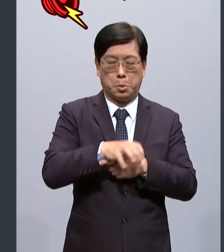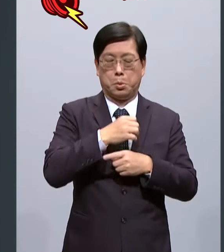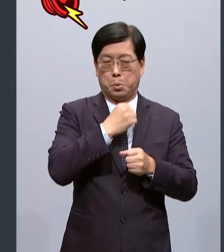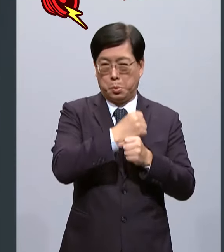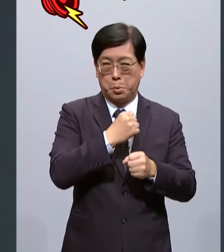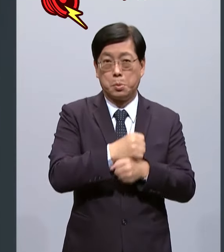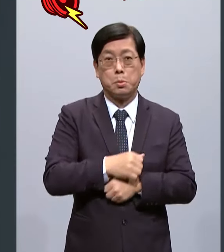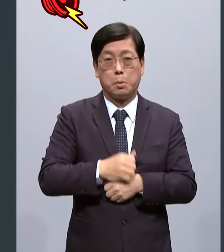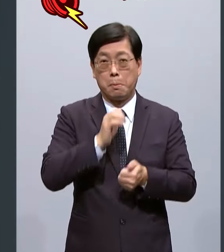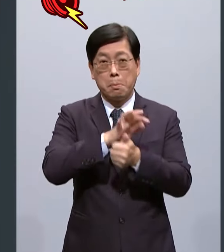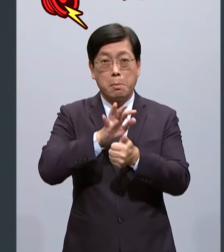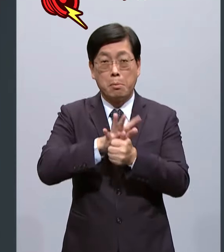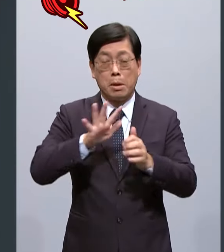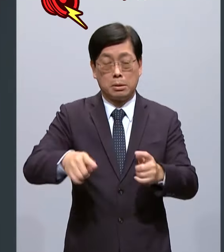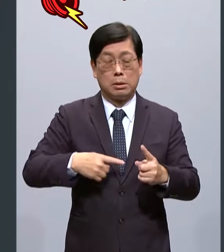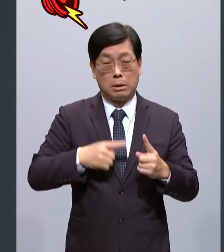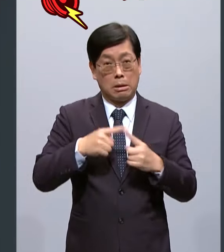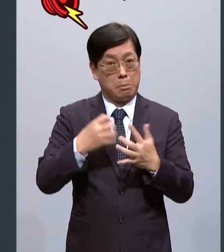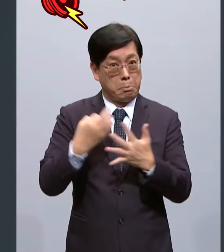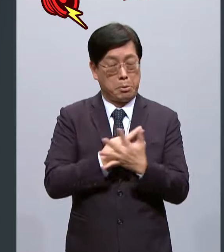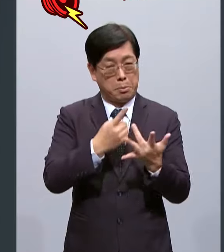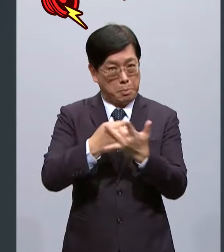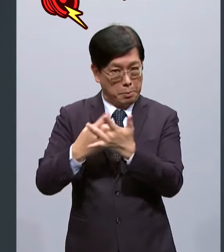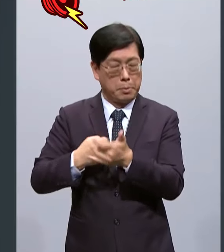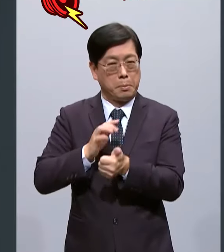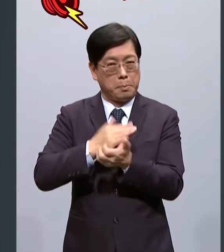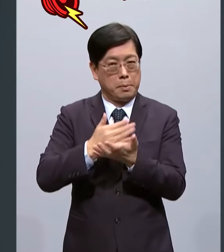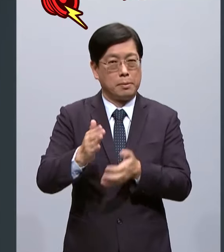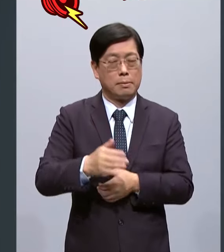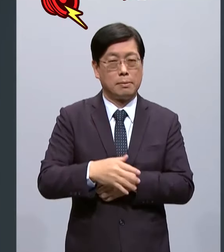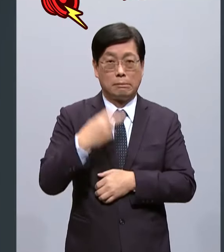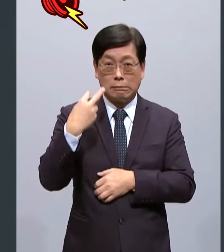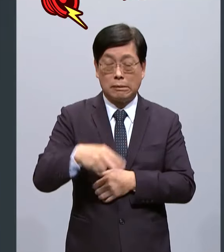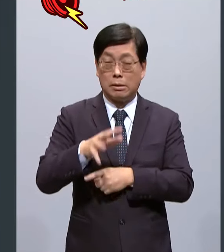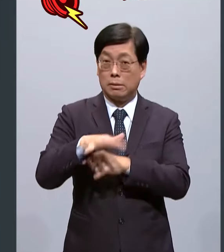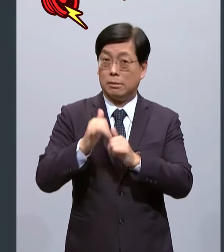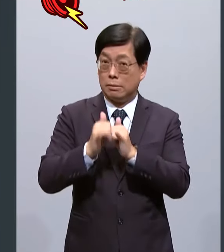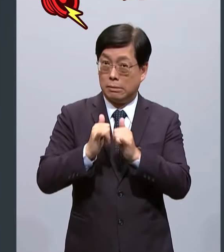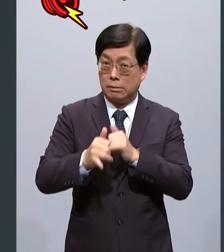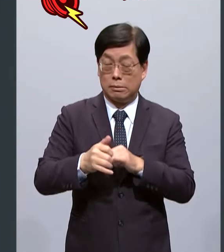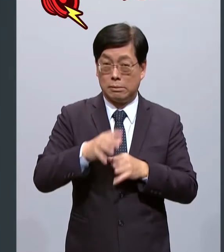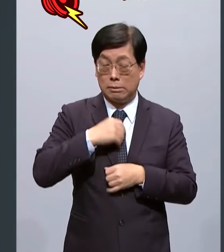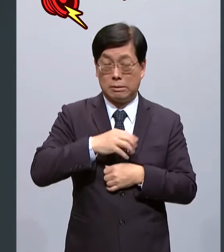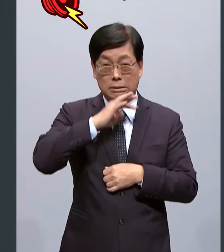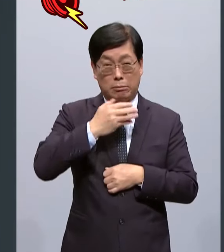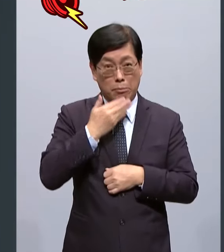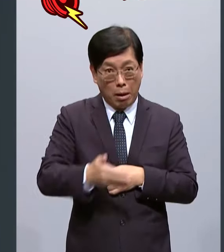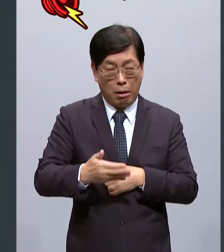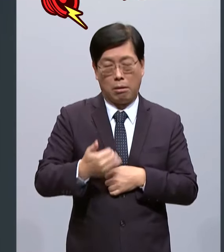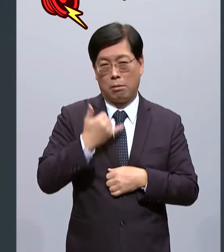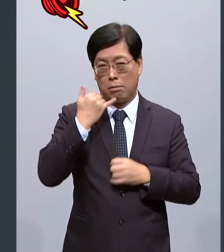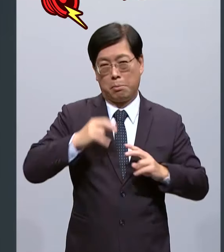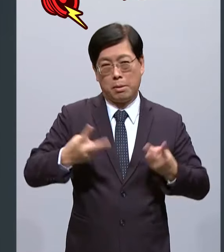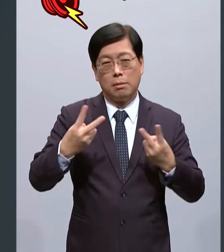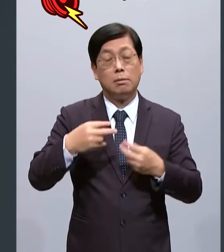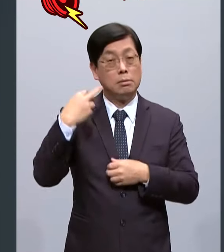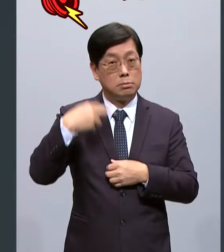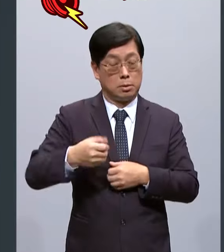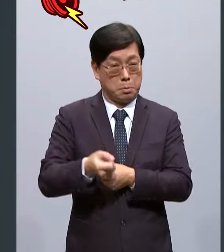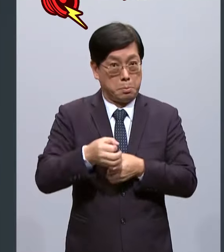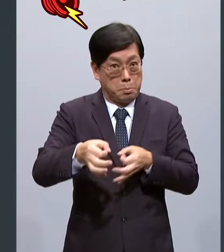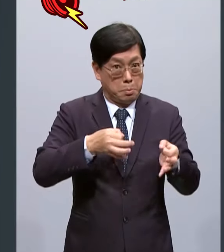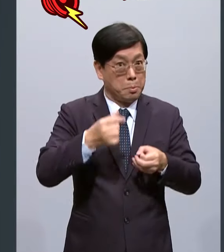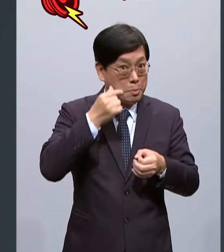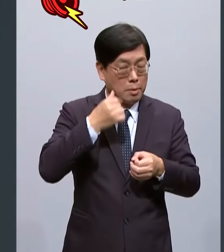能够解决目前农业缺工还有农民年纪偏大以及行销的